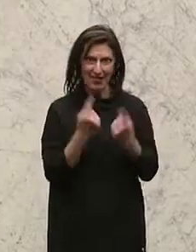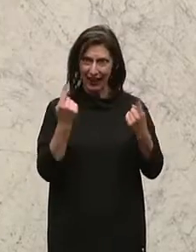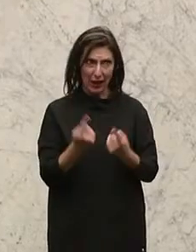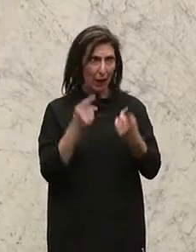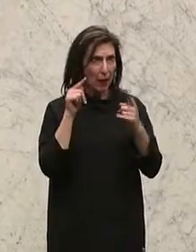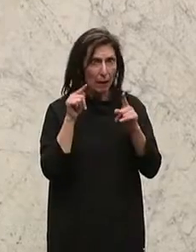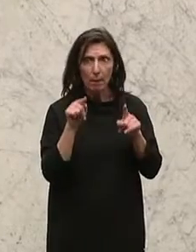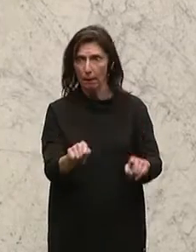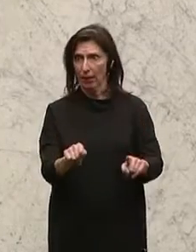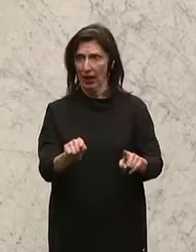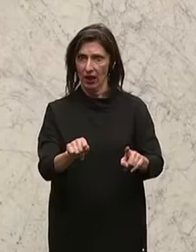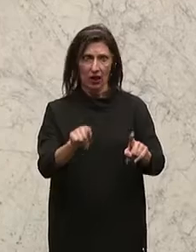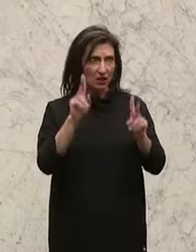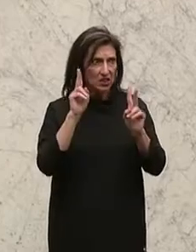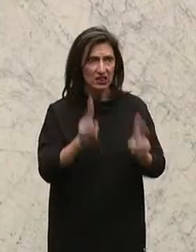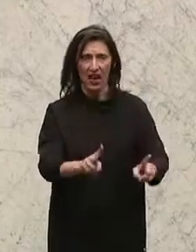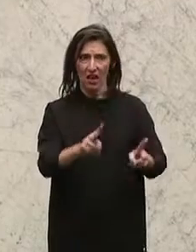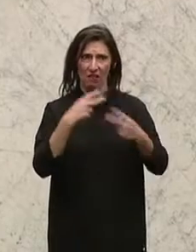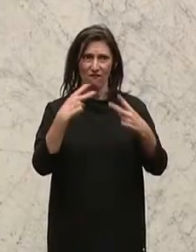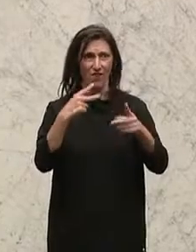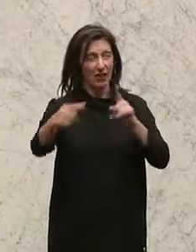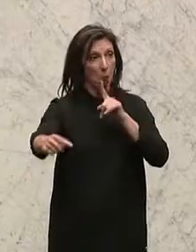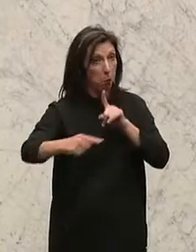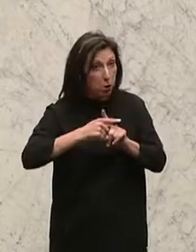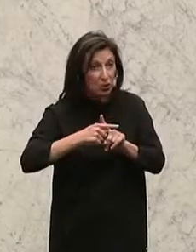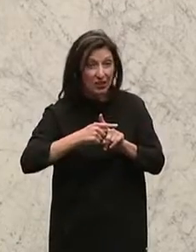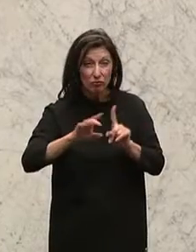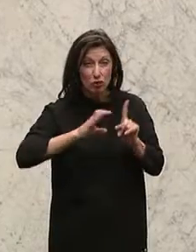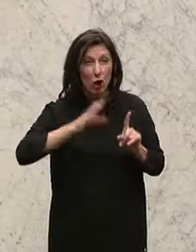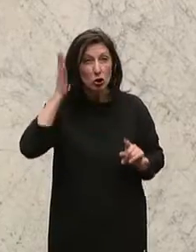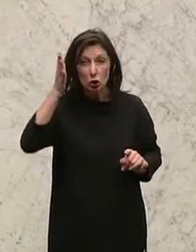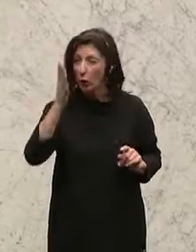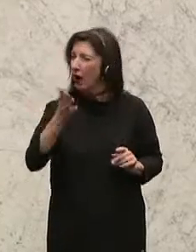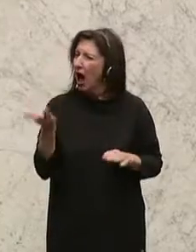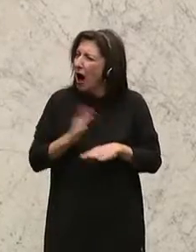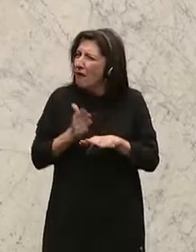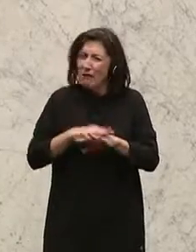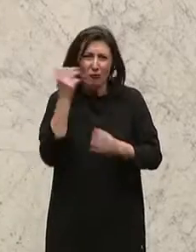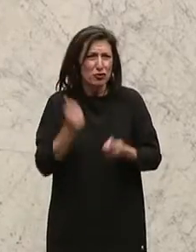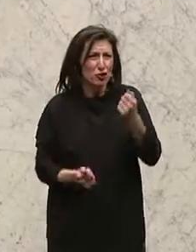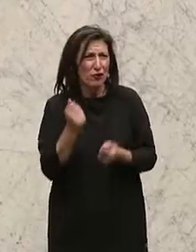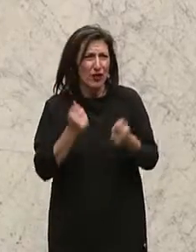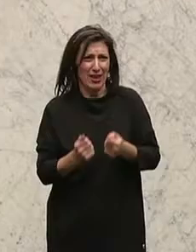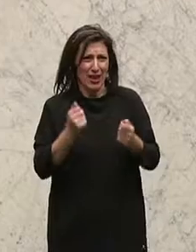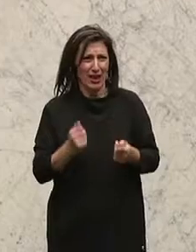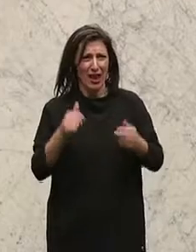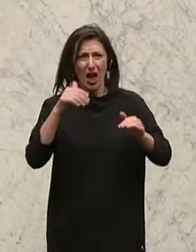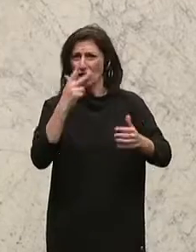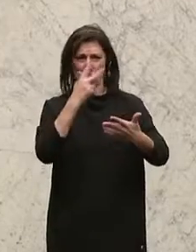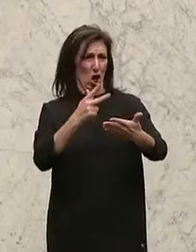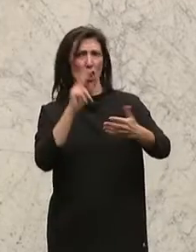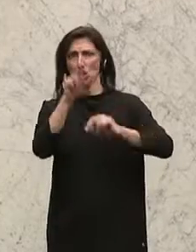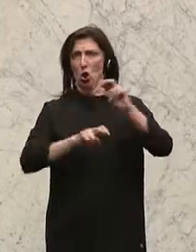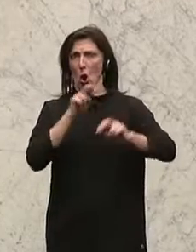Betriebe positiv weiterzuführen, werden immer schwieriger. Und ich brauche mir ja nur die Steuerquote anziehen.